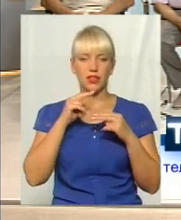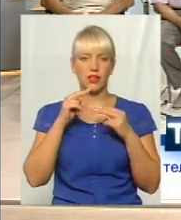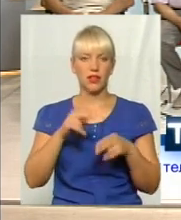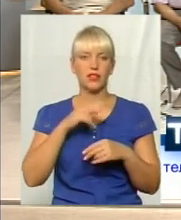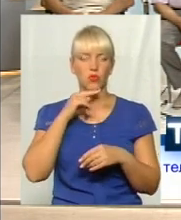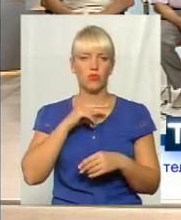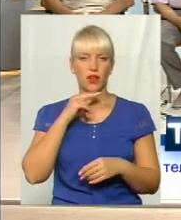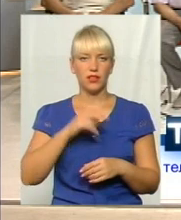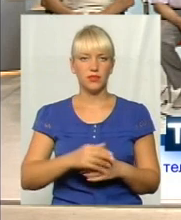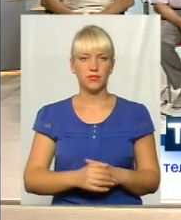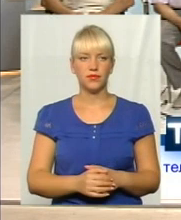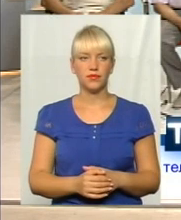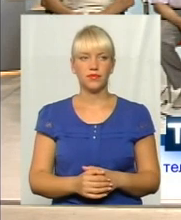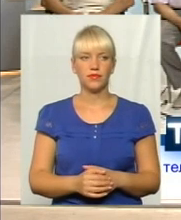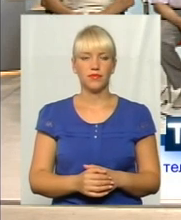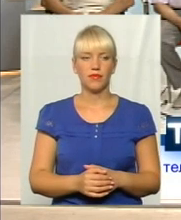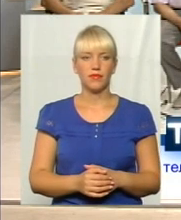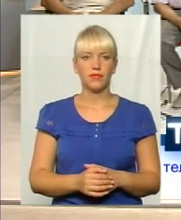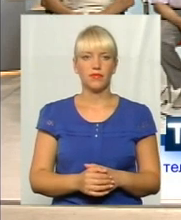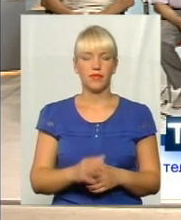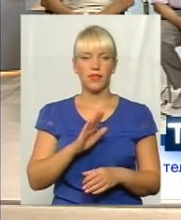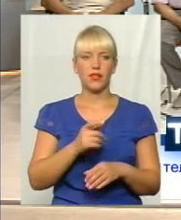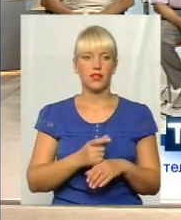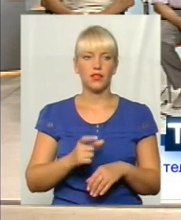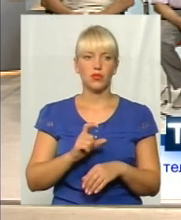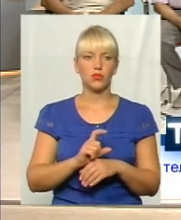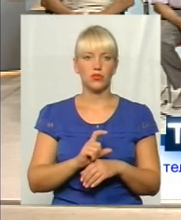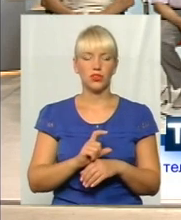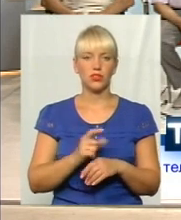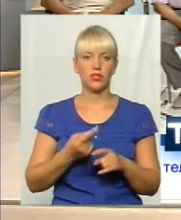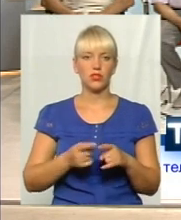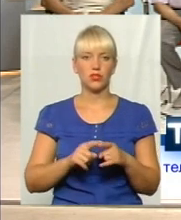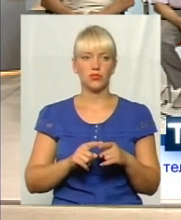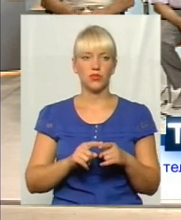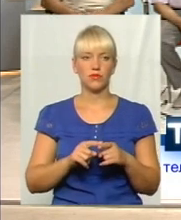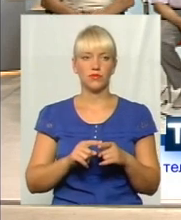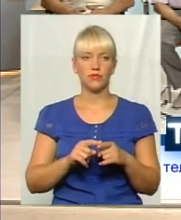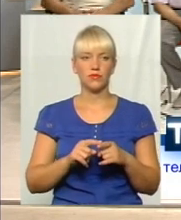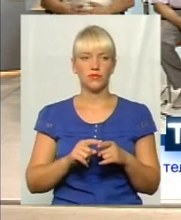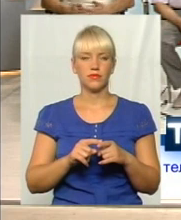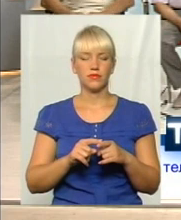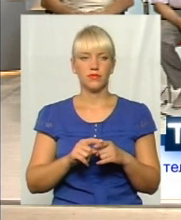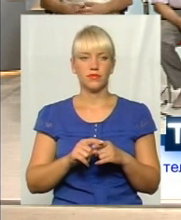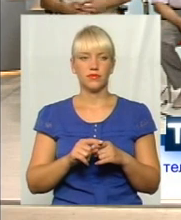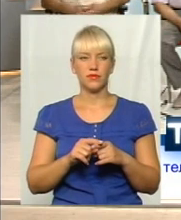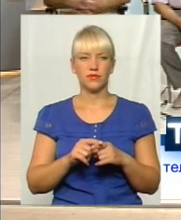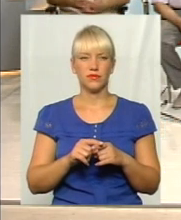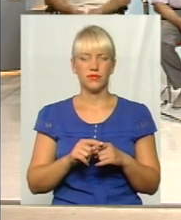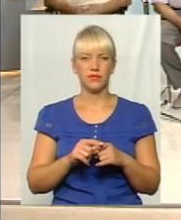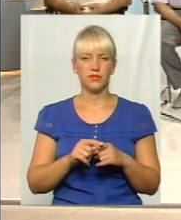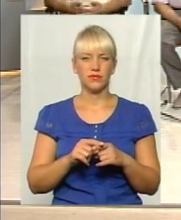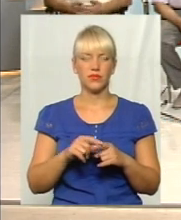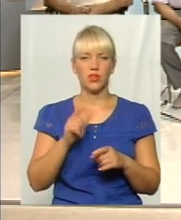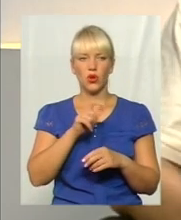не дуже цьому інвалідям